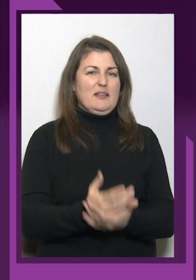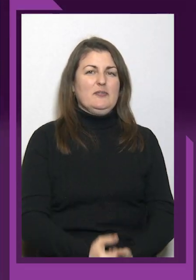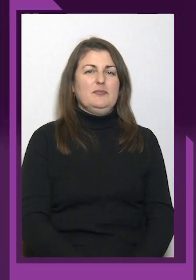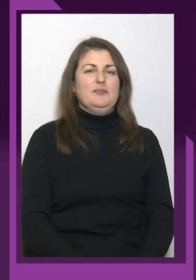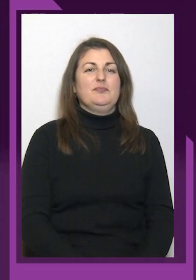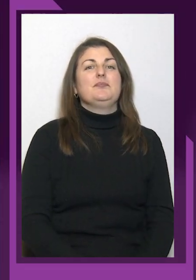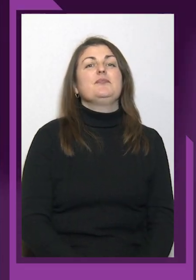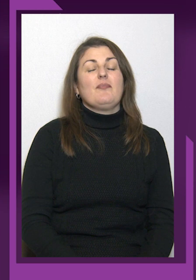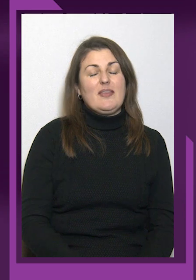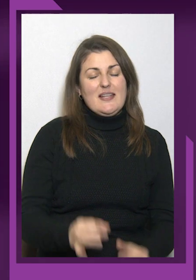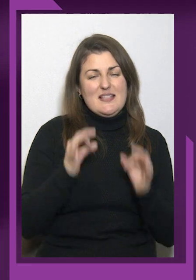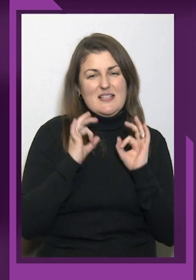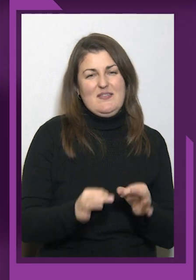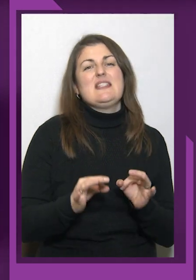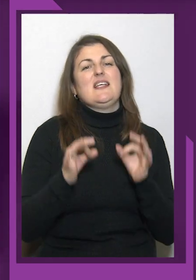щоби,